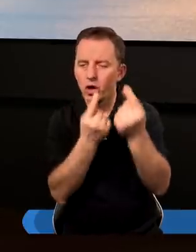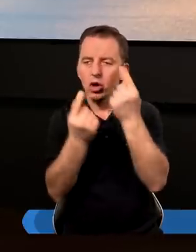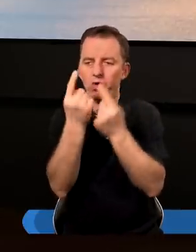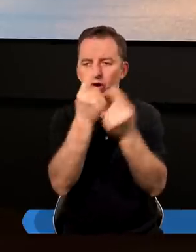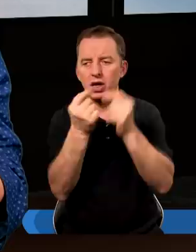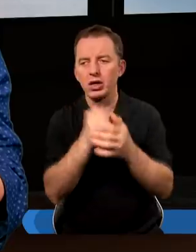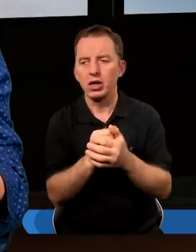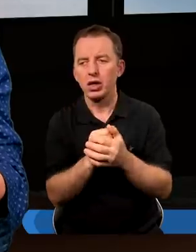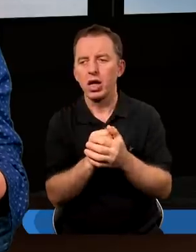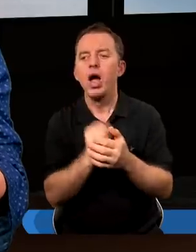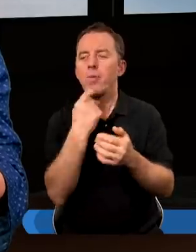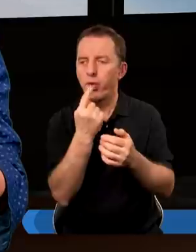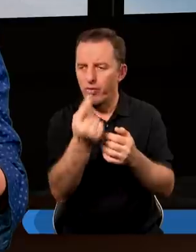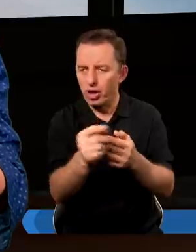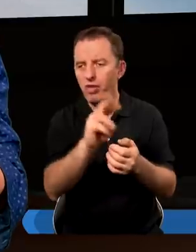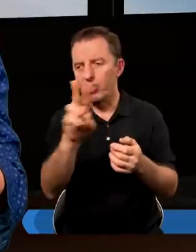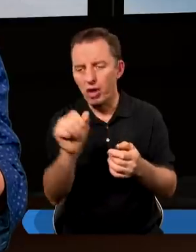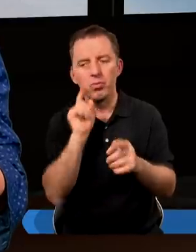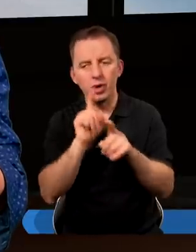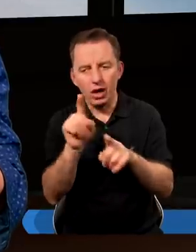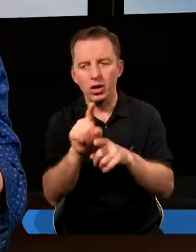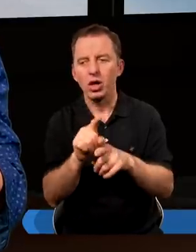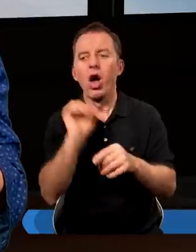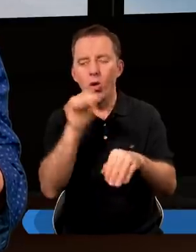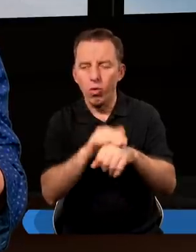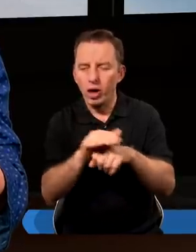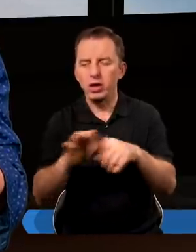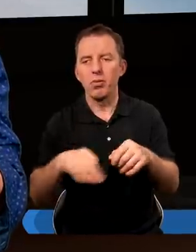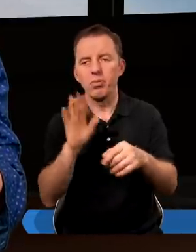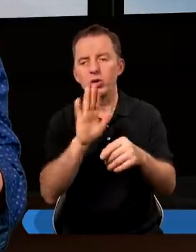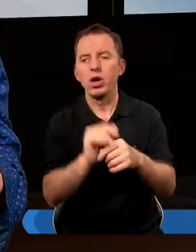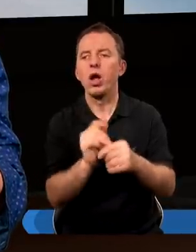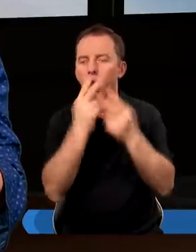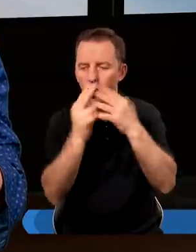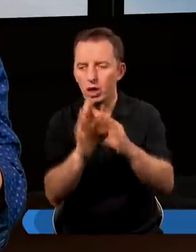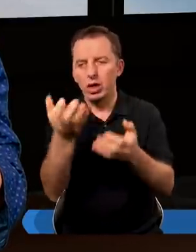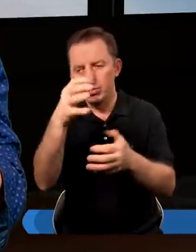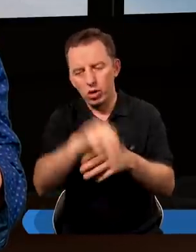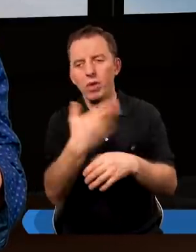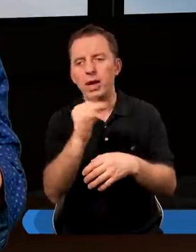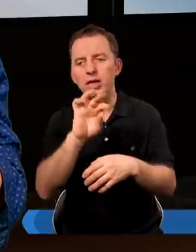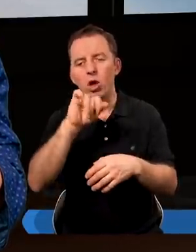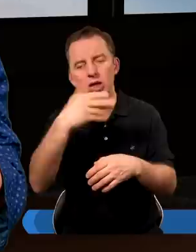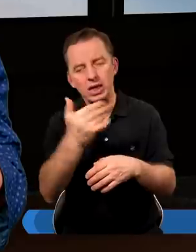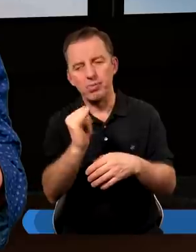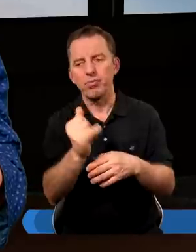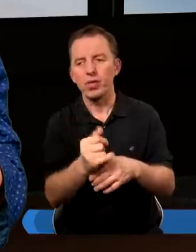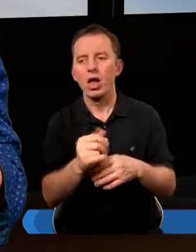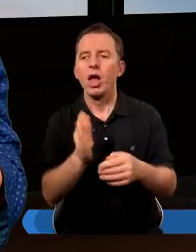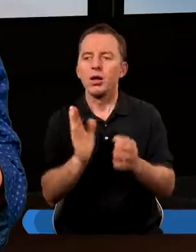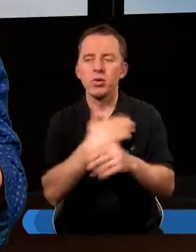rozważania. Apowiadamiamy was, bracia, o łasce Bożej okazanej zborom macedońskim,